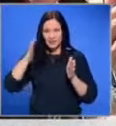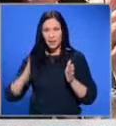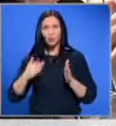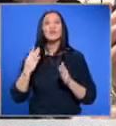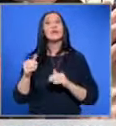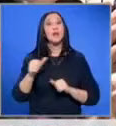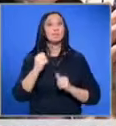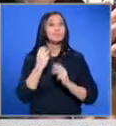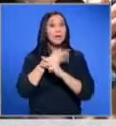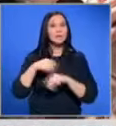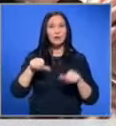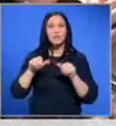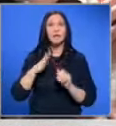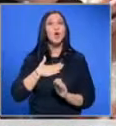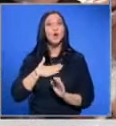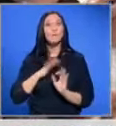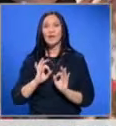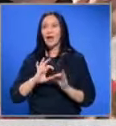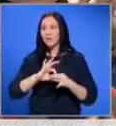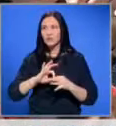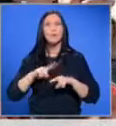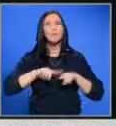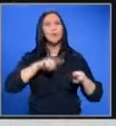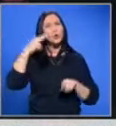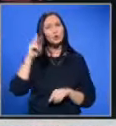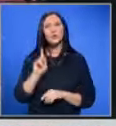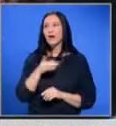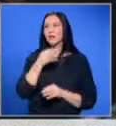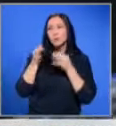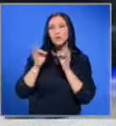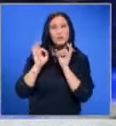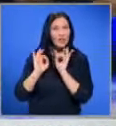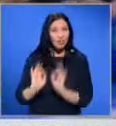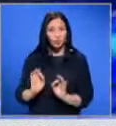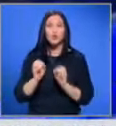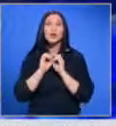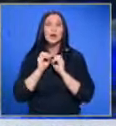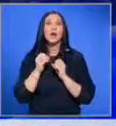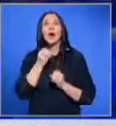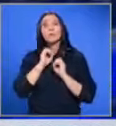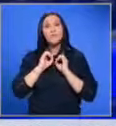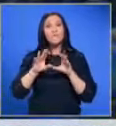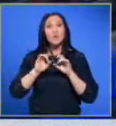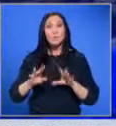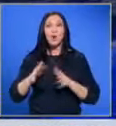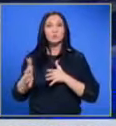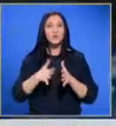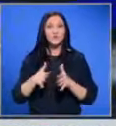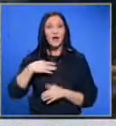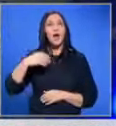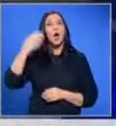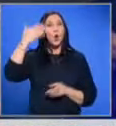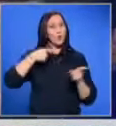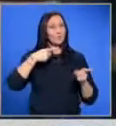такава връзка, прокуратурата трябва да обясни каква е точно и да уведоми обществеността. От държавното обвинение обявиха, че разследването се поема от